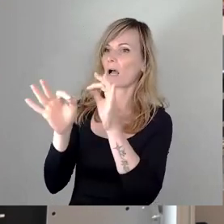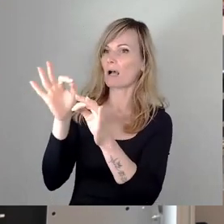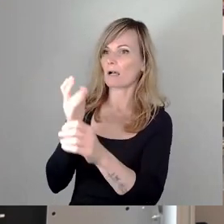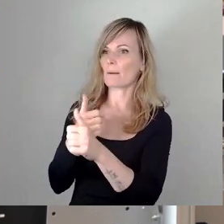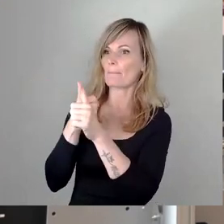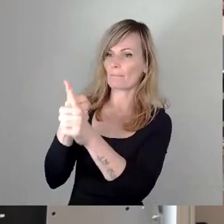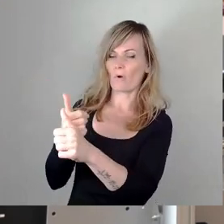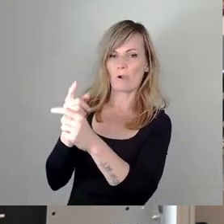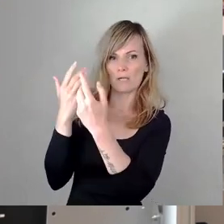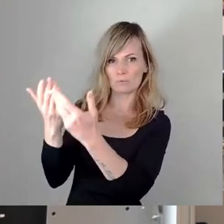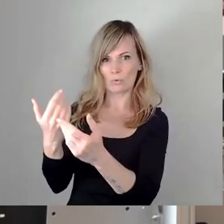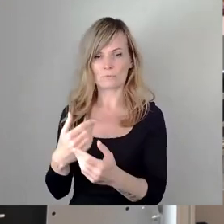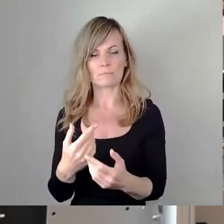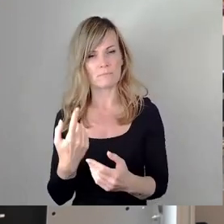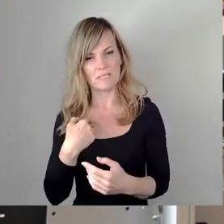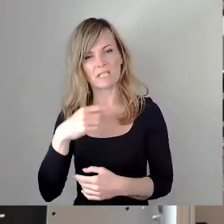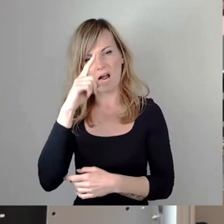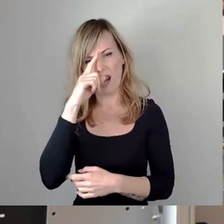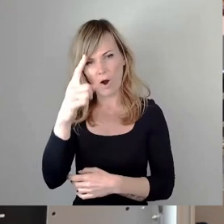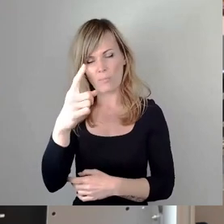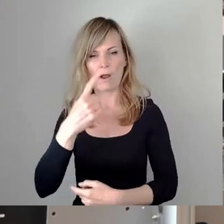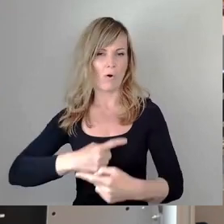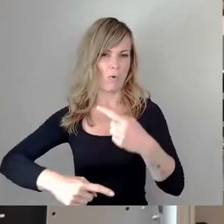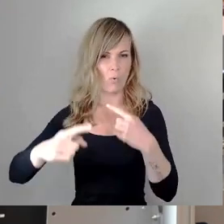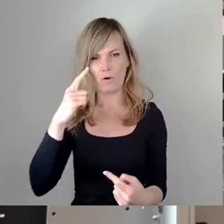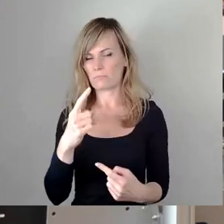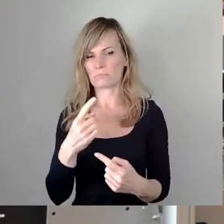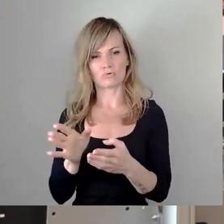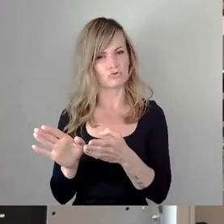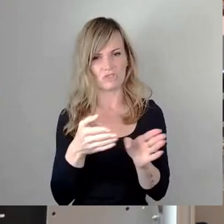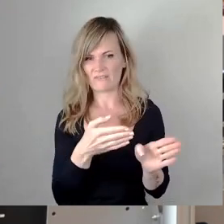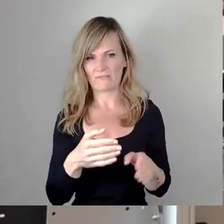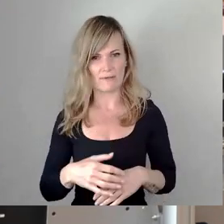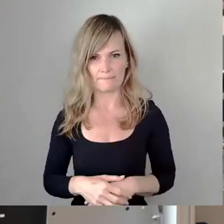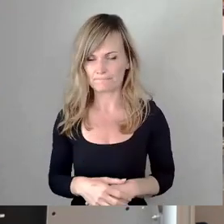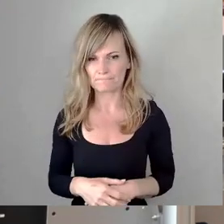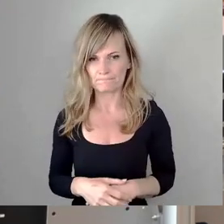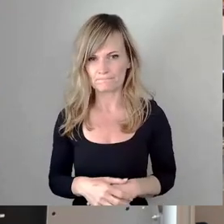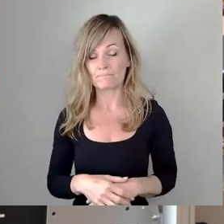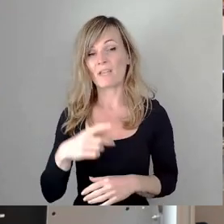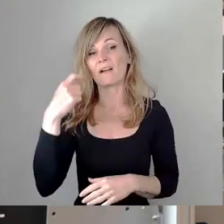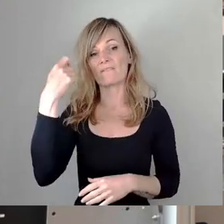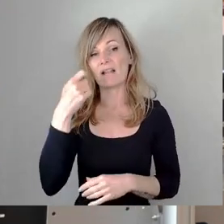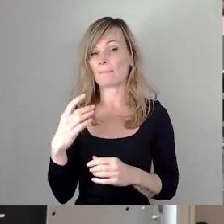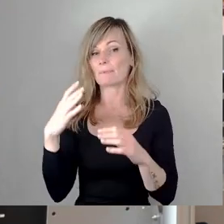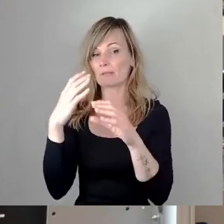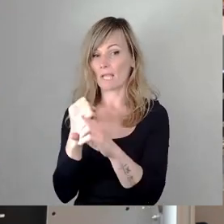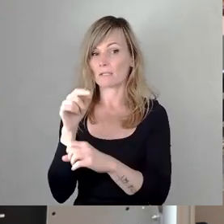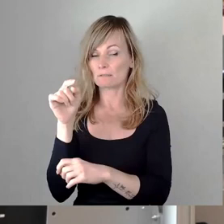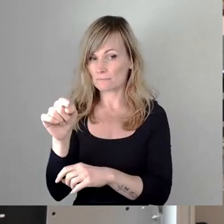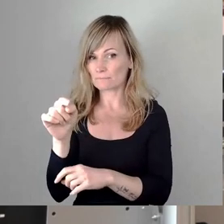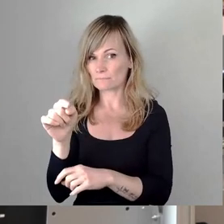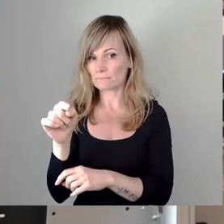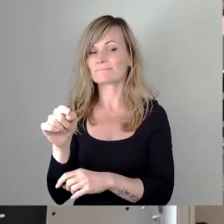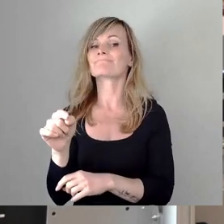erreicht wird, was hier postuliert wird. Nämlich, dass die Filmnächte tatsächlich einer Gefahr,